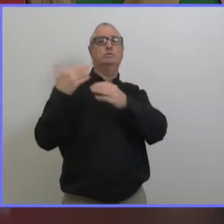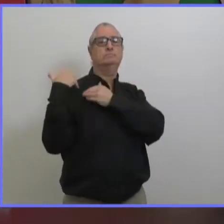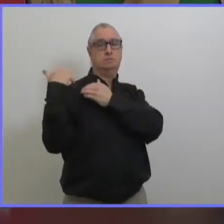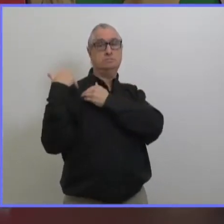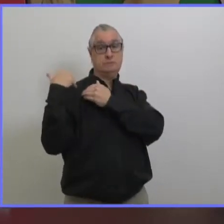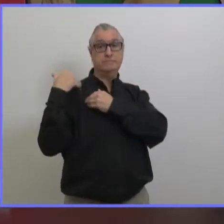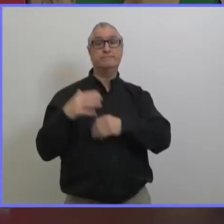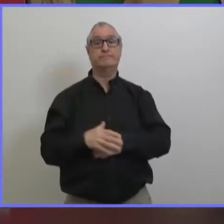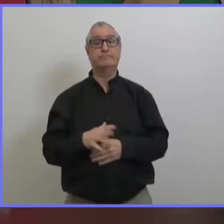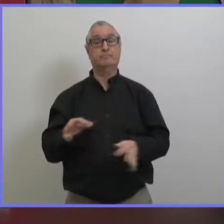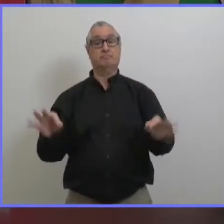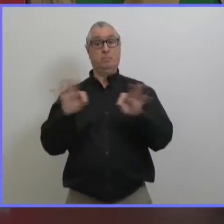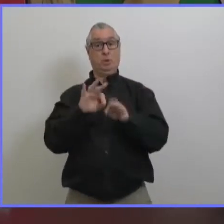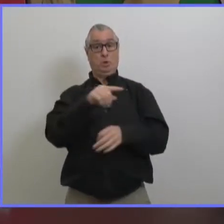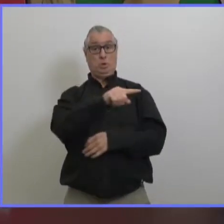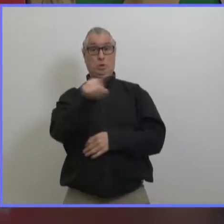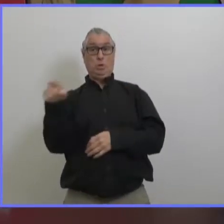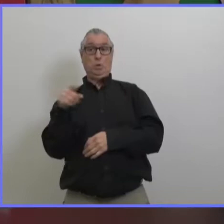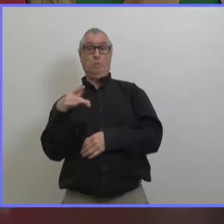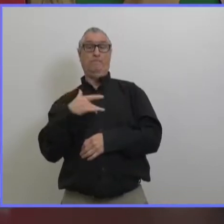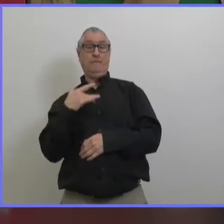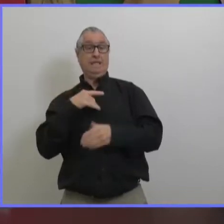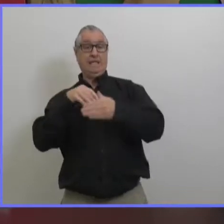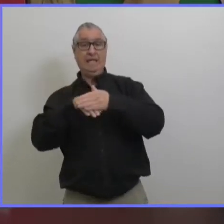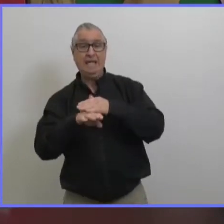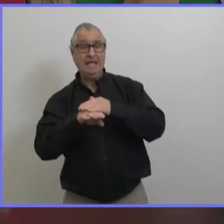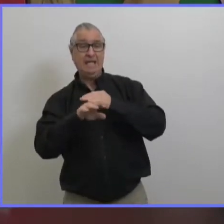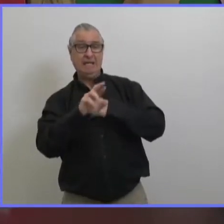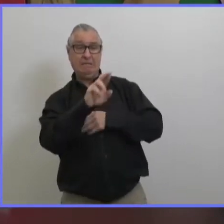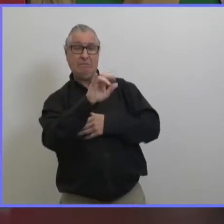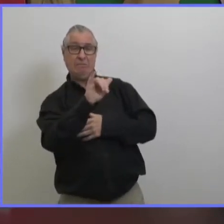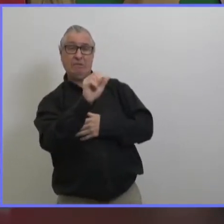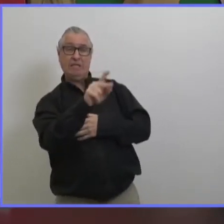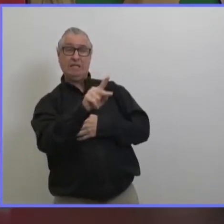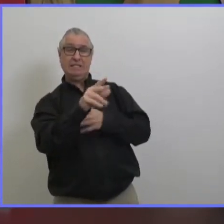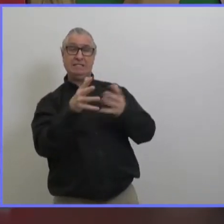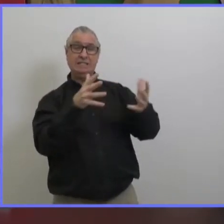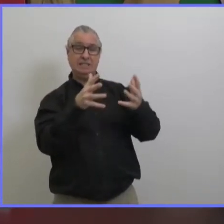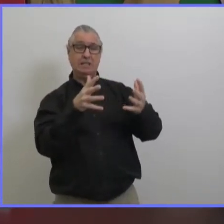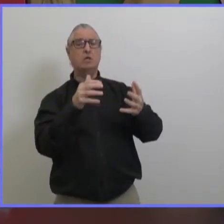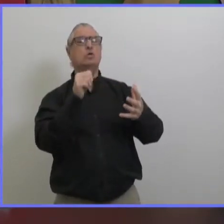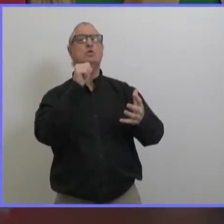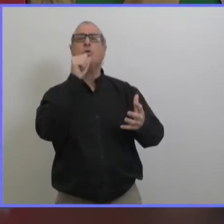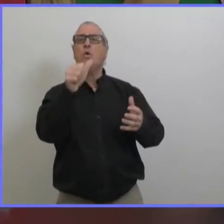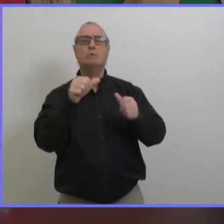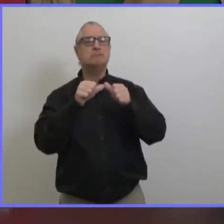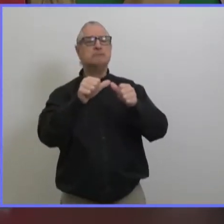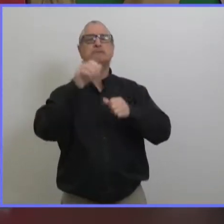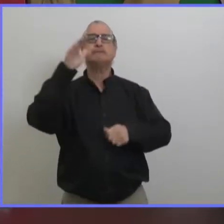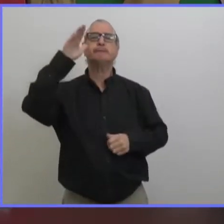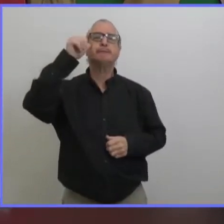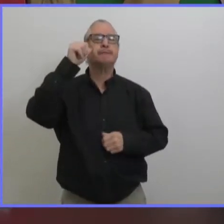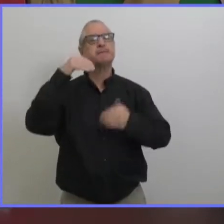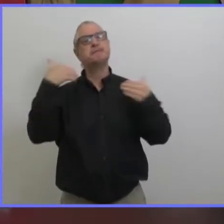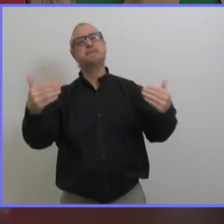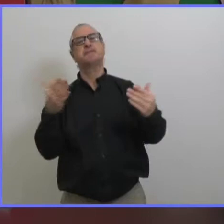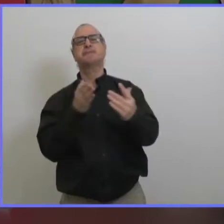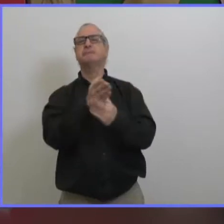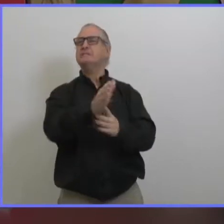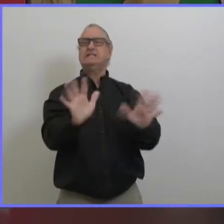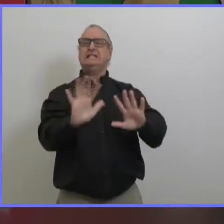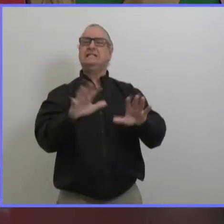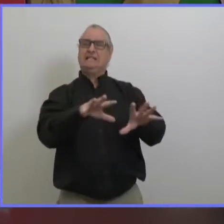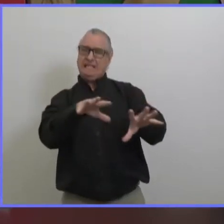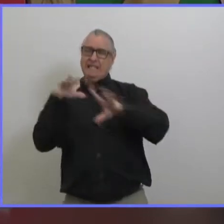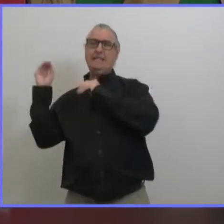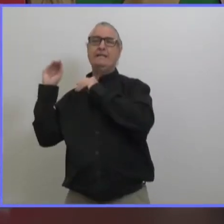évaluation de leurs propres risques par rapport aux protocoles qui sont en place en sachant que chaque fois le risque individuel est pas en